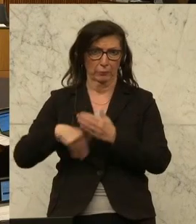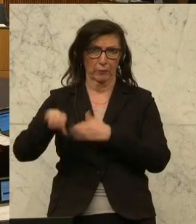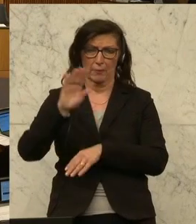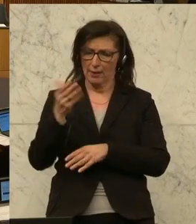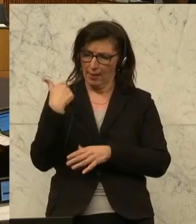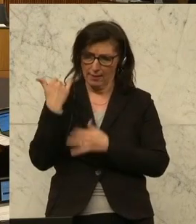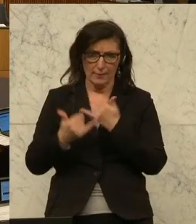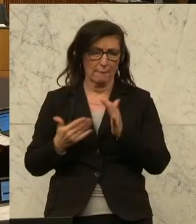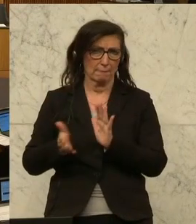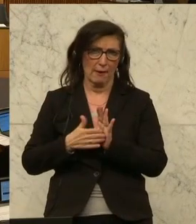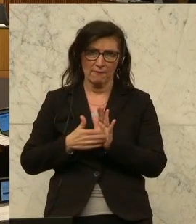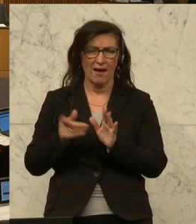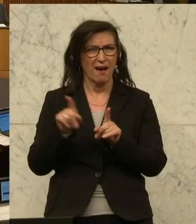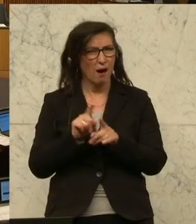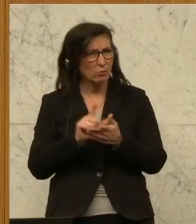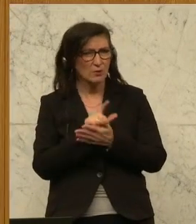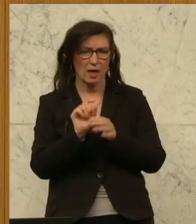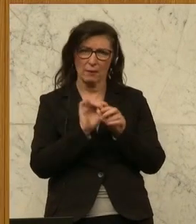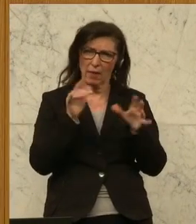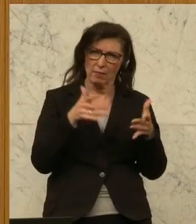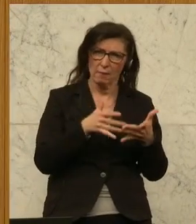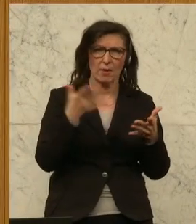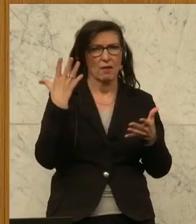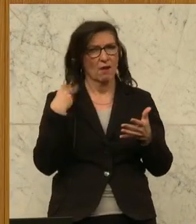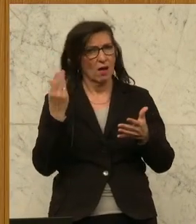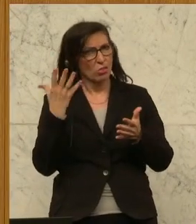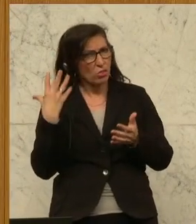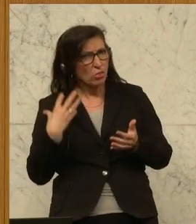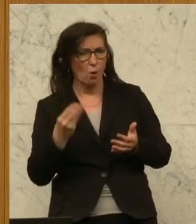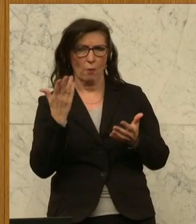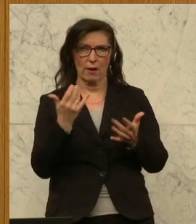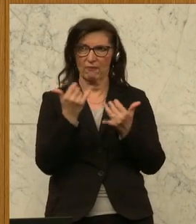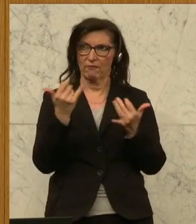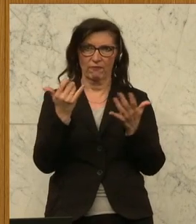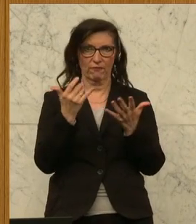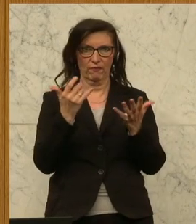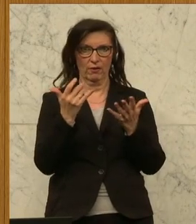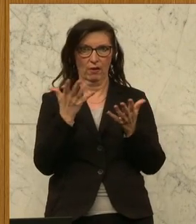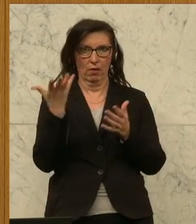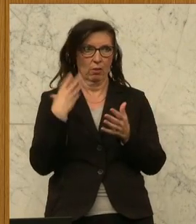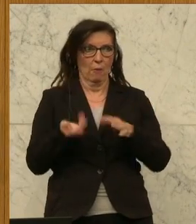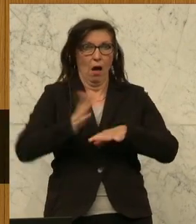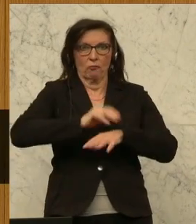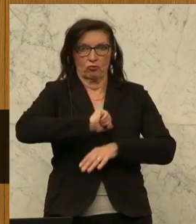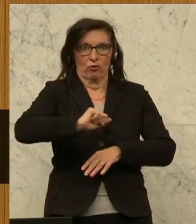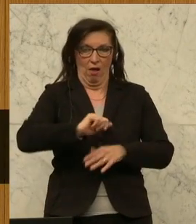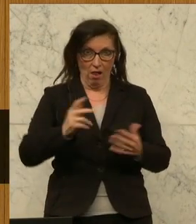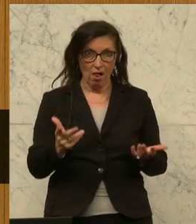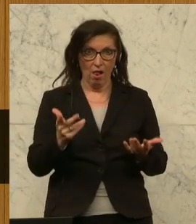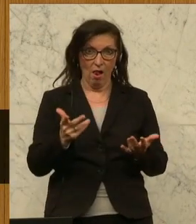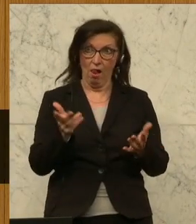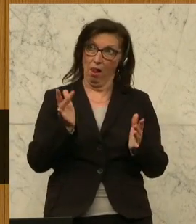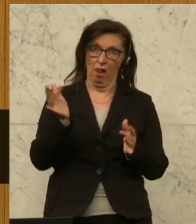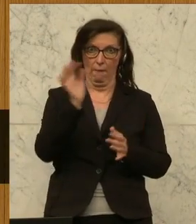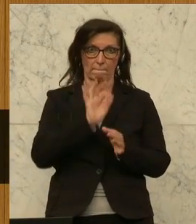Jahre und auch die Zeit der Pandemie hat noch einmal wie ein Brandbeschleuniger gewirkt und diese Aufkommen